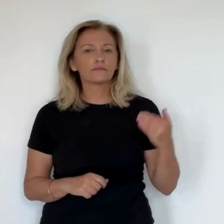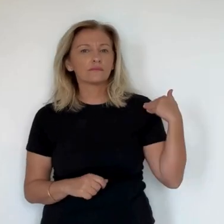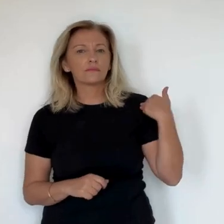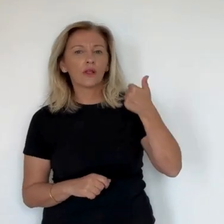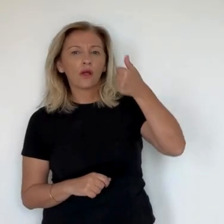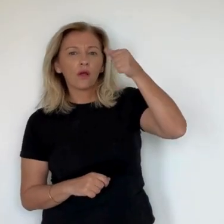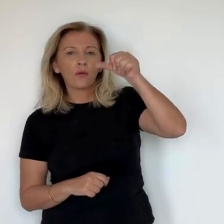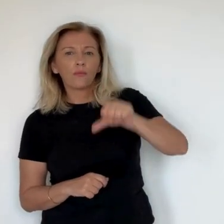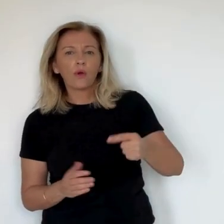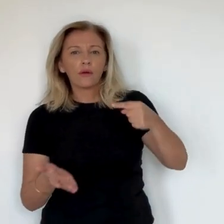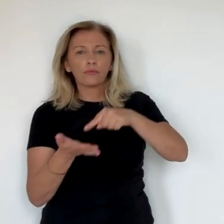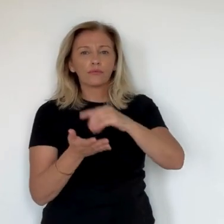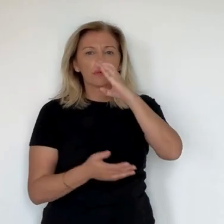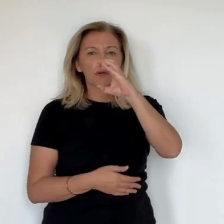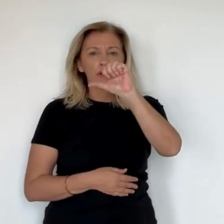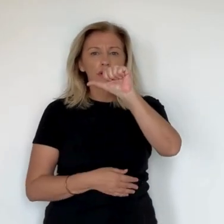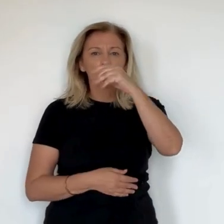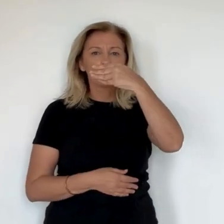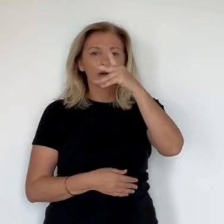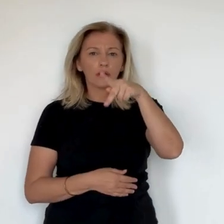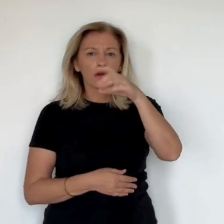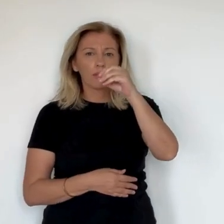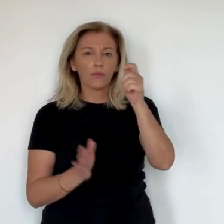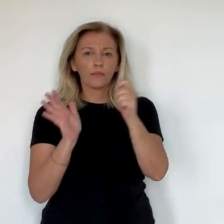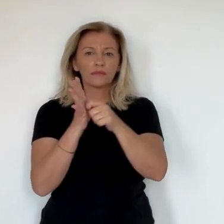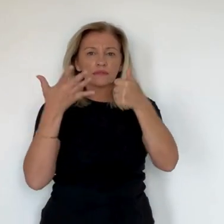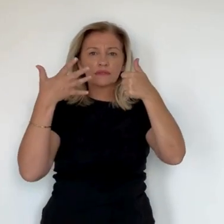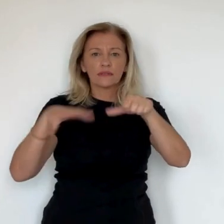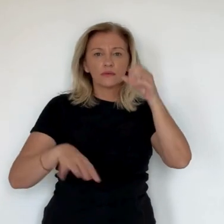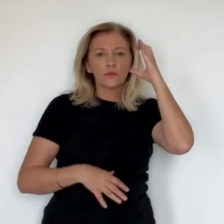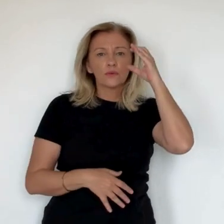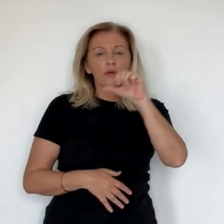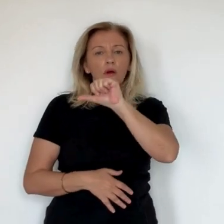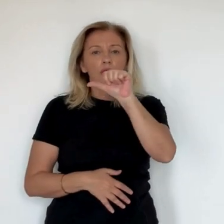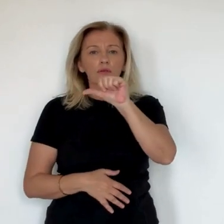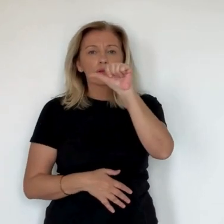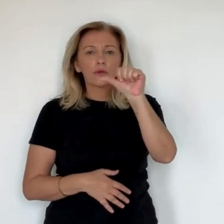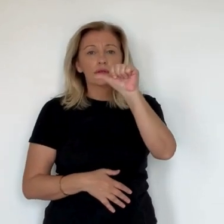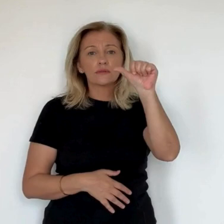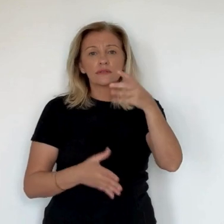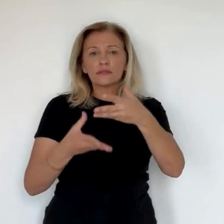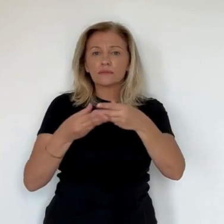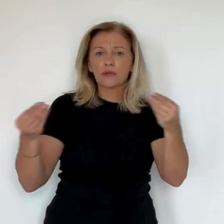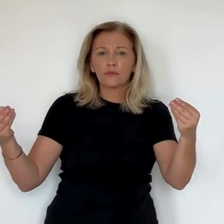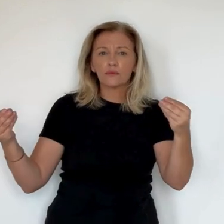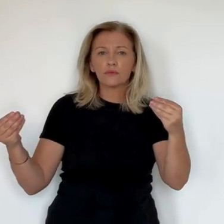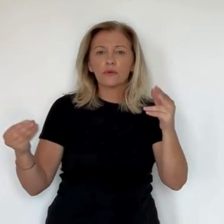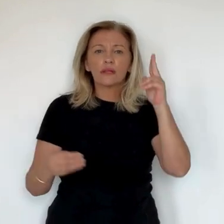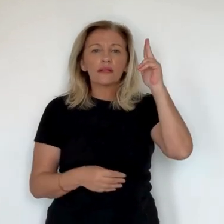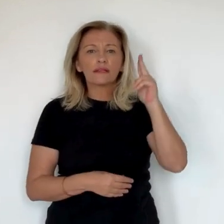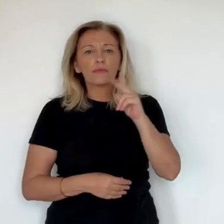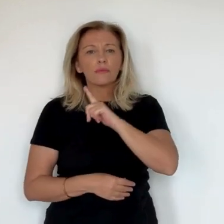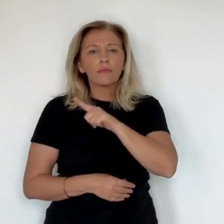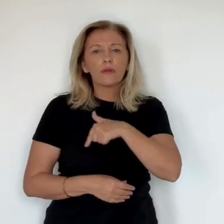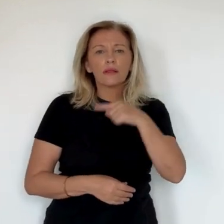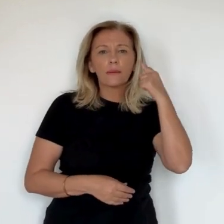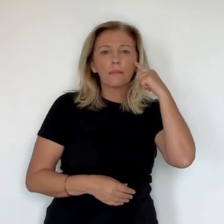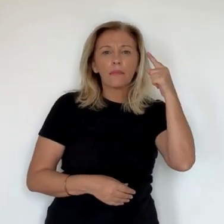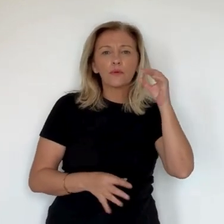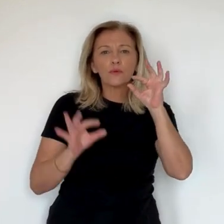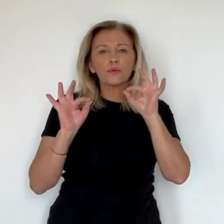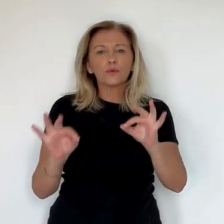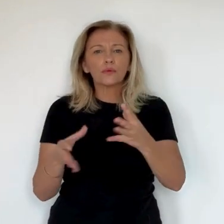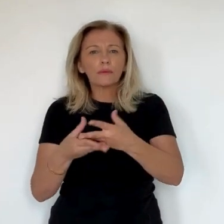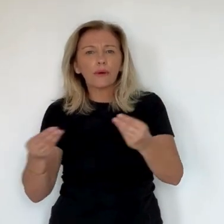Il y a un mois, jour pour jour, le 16 août dernier, Anjanietti était porté disparu sur la commune de Campo. L'enquête, ouverte à l'origine pour